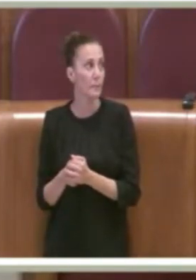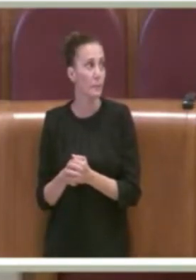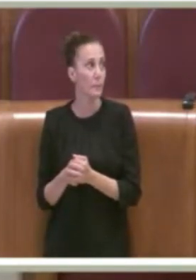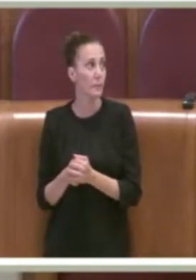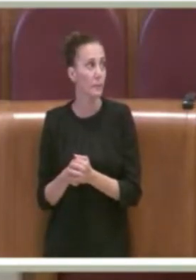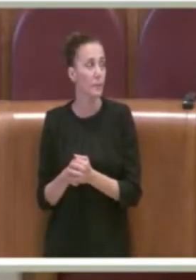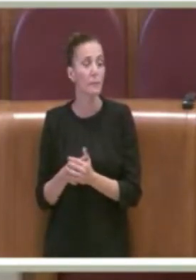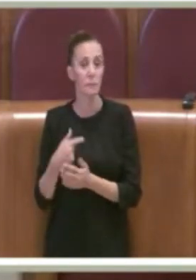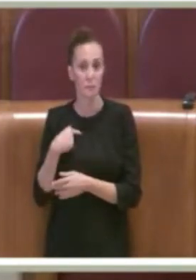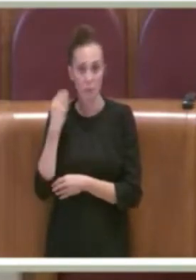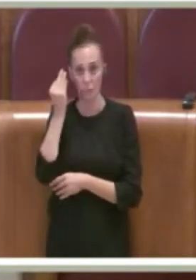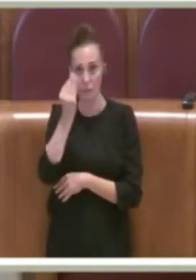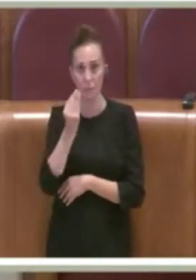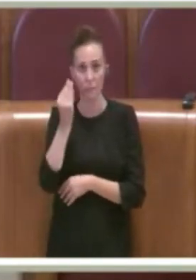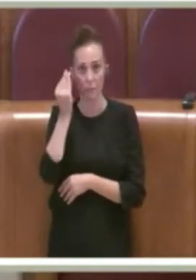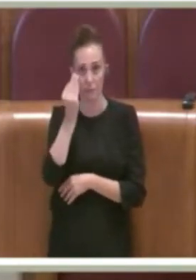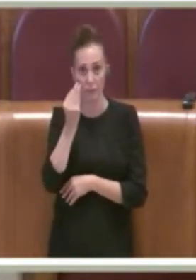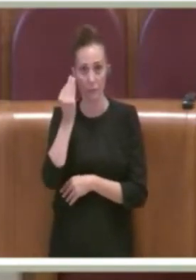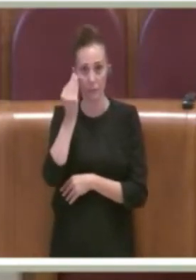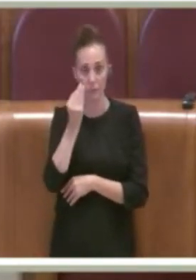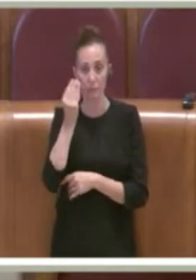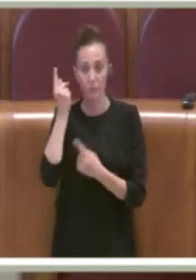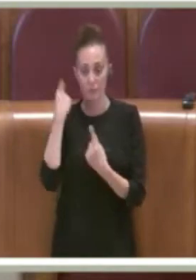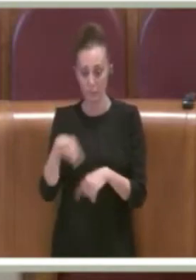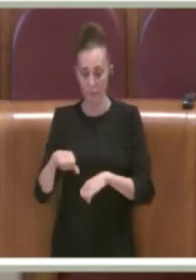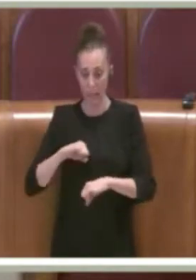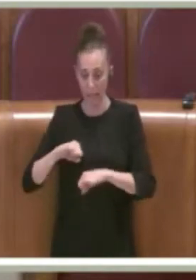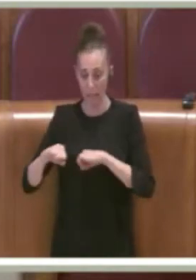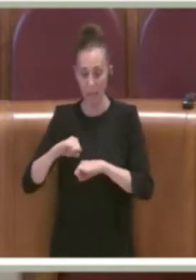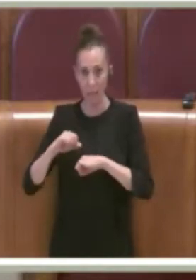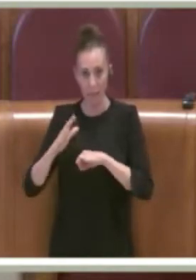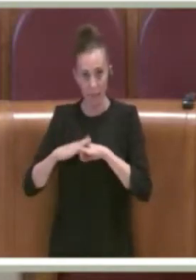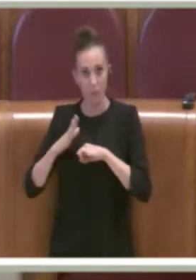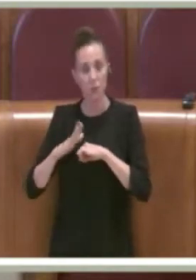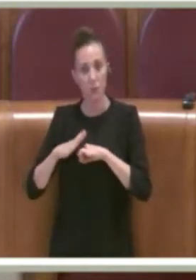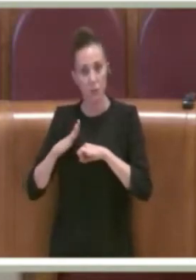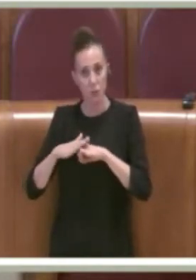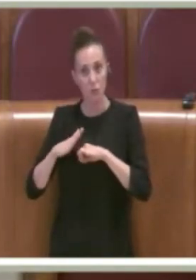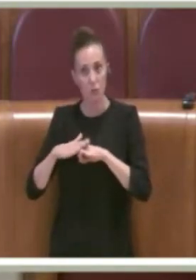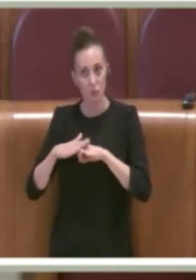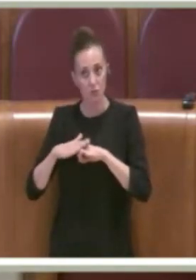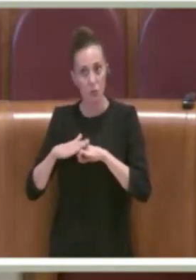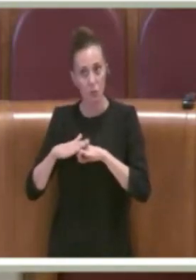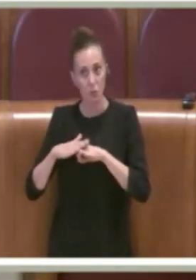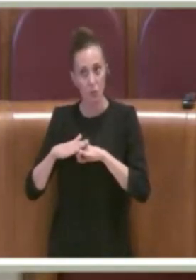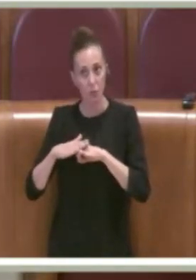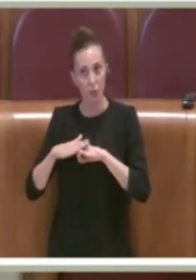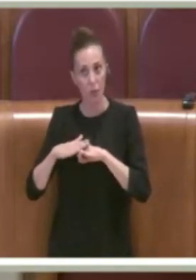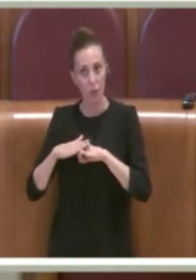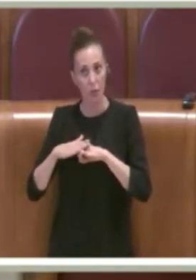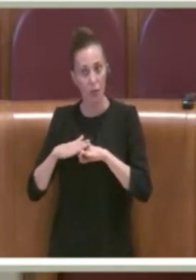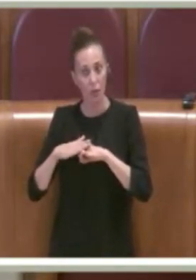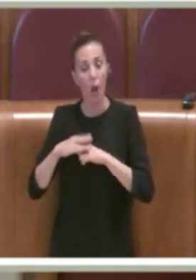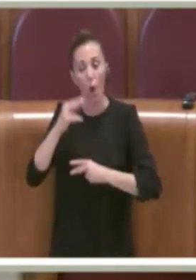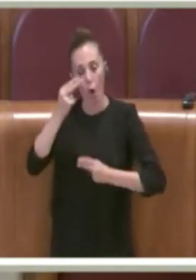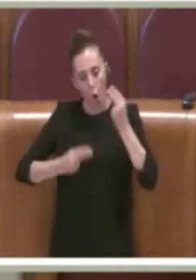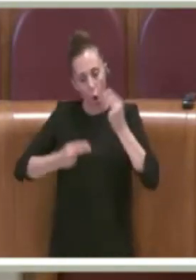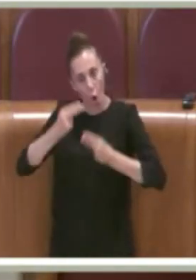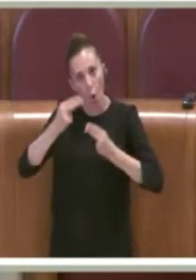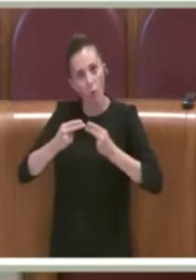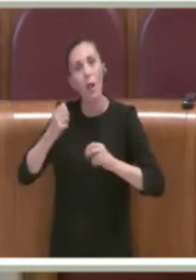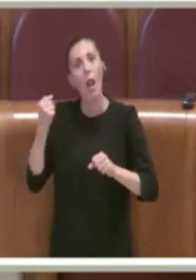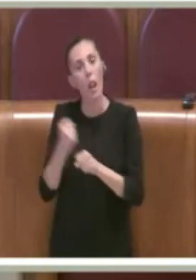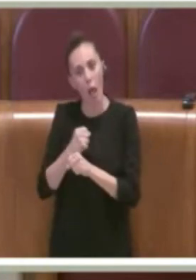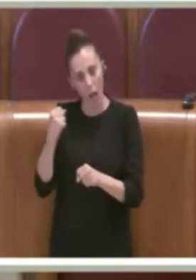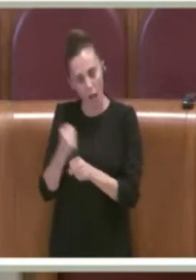Ci riteniamo che questa amministrazione abbia fatto un lavoro importante, soprattutto sui conti, l'ho detto anche prima,